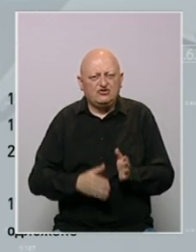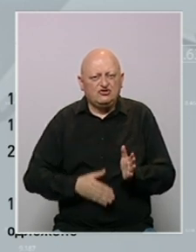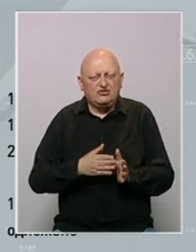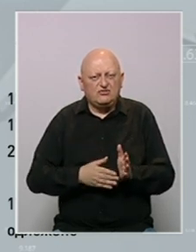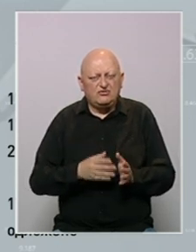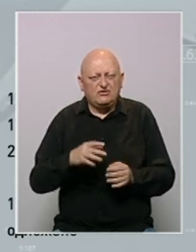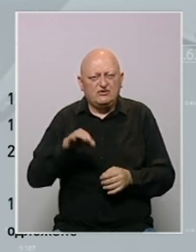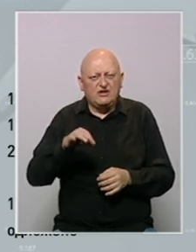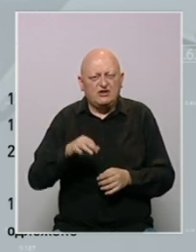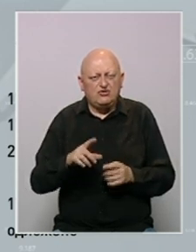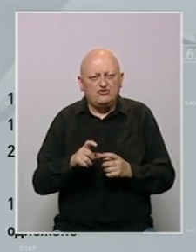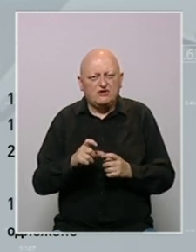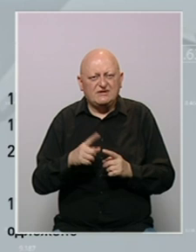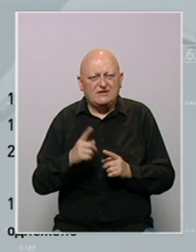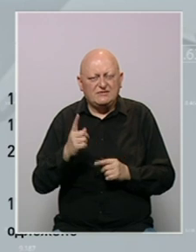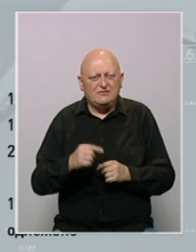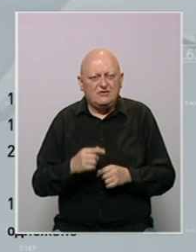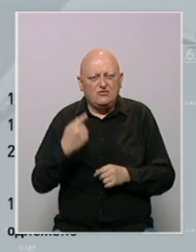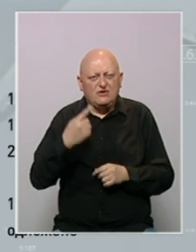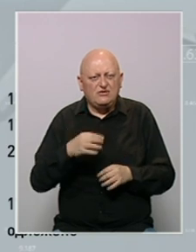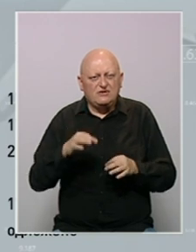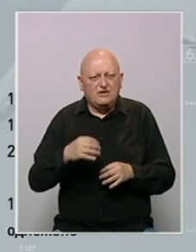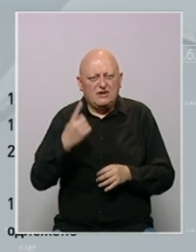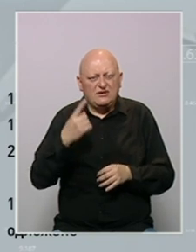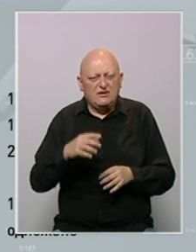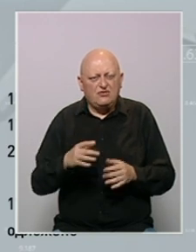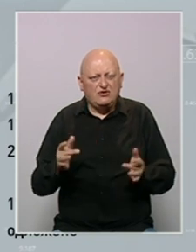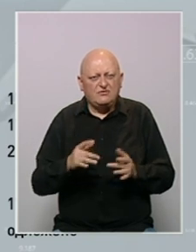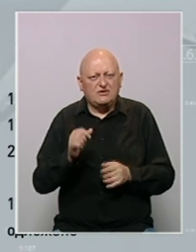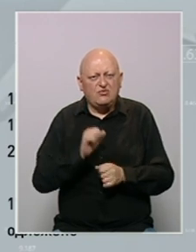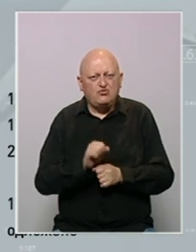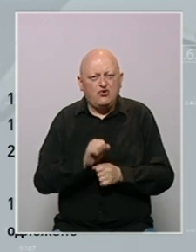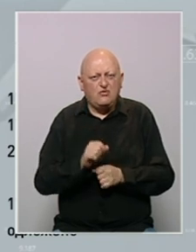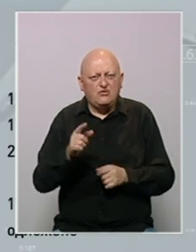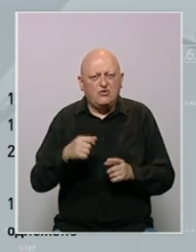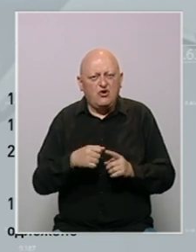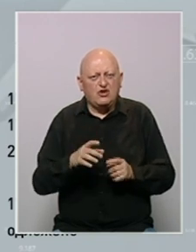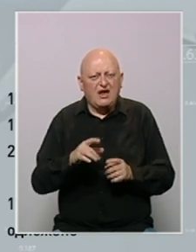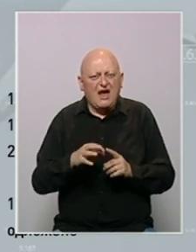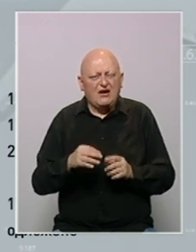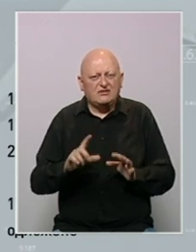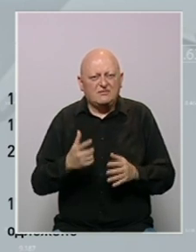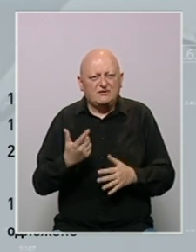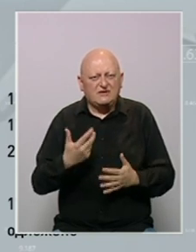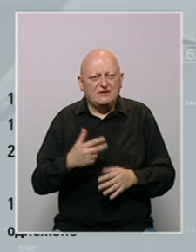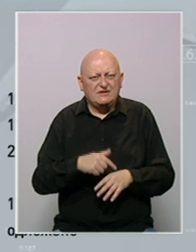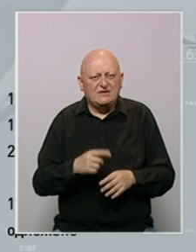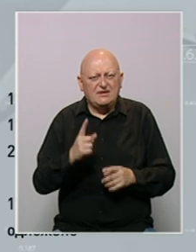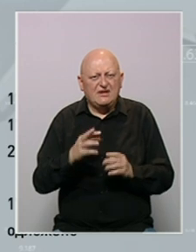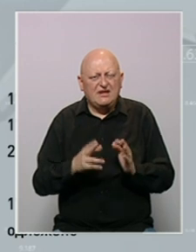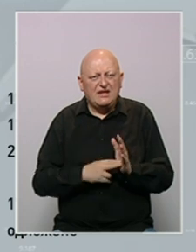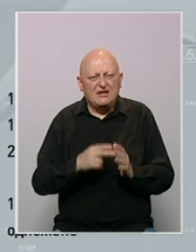zatvaraju Željezničar i Tuzla City. U nedelju se igra jedna utakmica, a u doboju kod Kaknja od 17.30